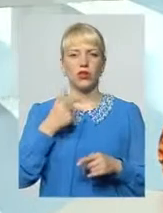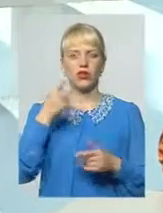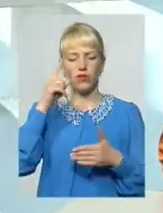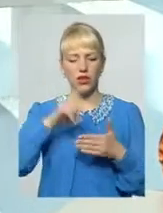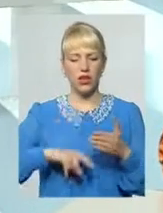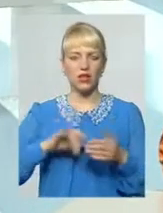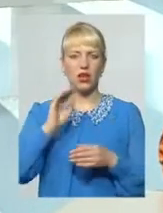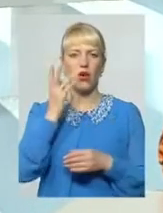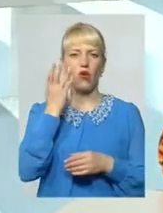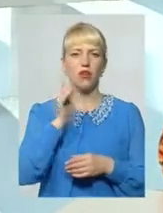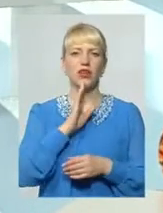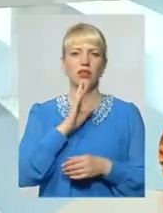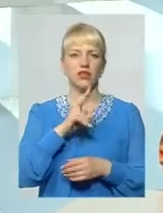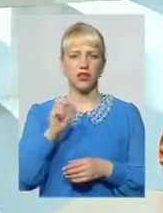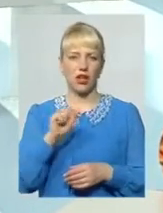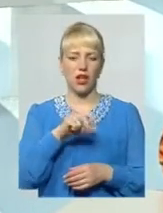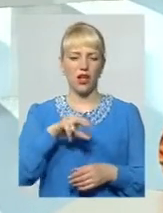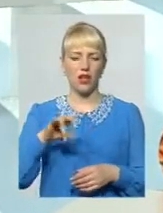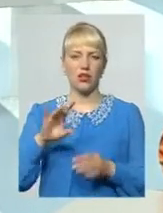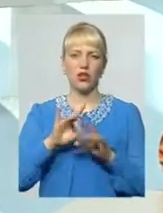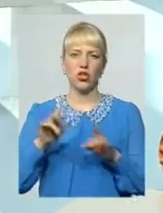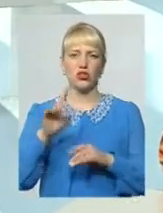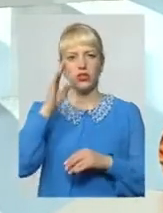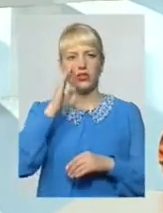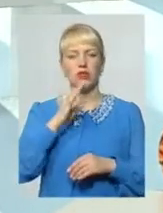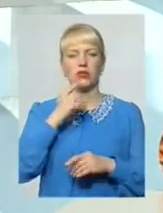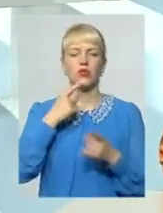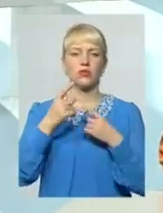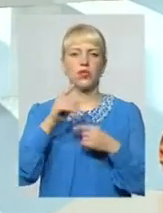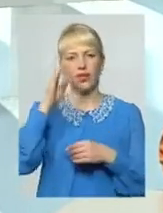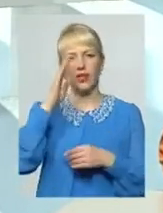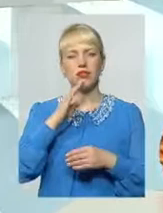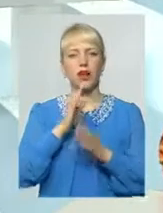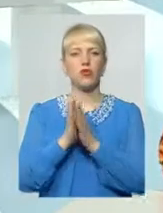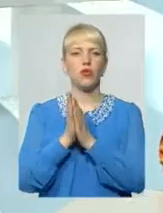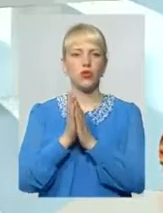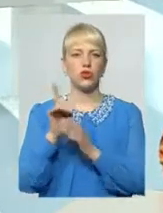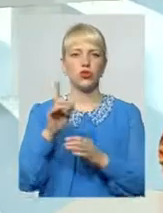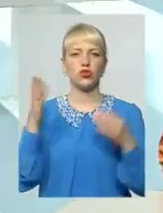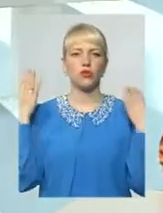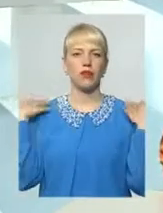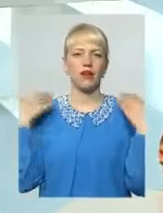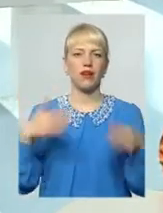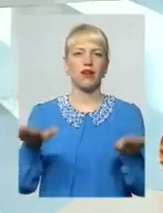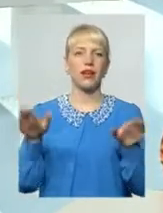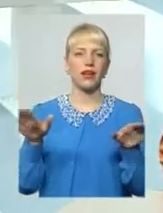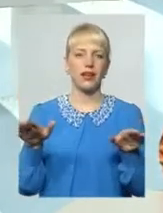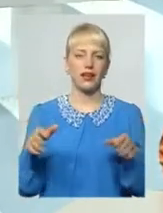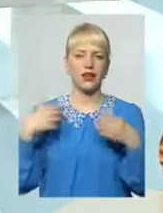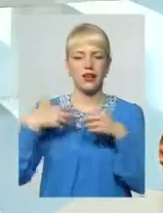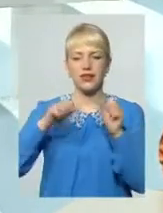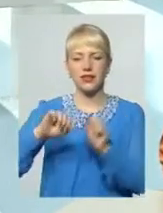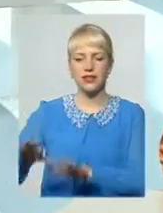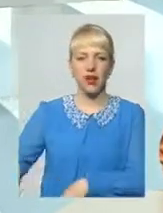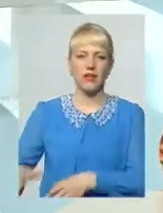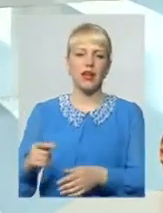Коли маленька Алінка розказує про те, що вона з татком розмовляє і татка просить, щоб він крила зняв і пройшов до неї І обняв її хоча б